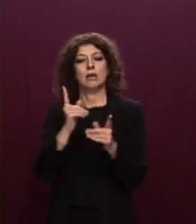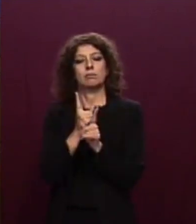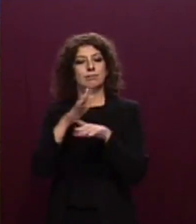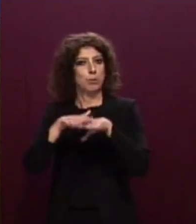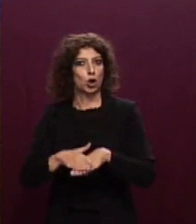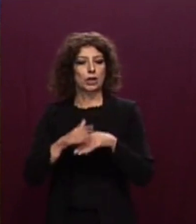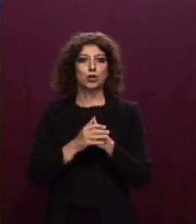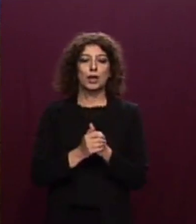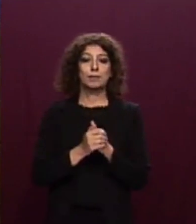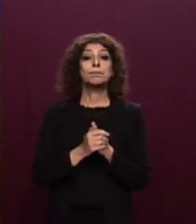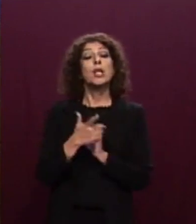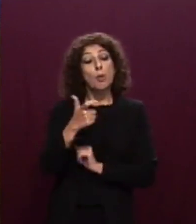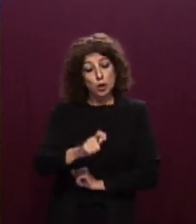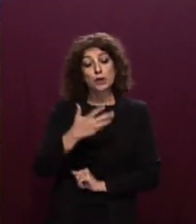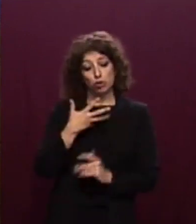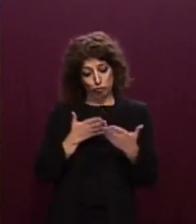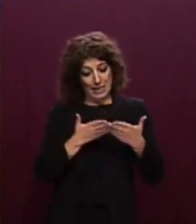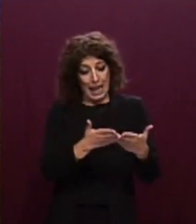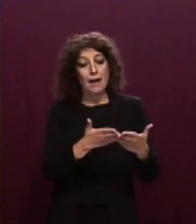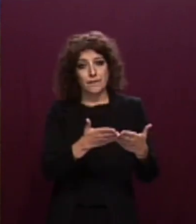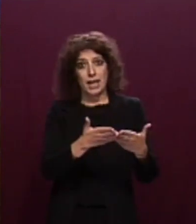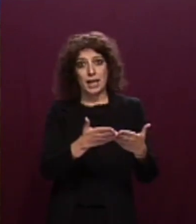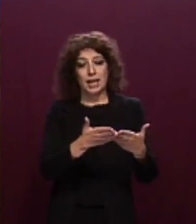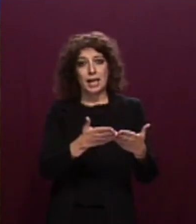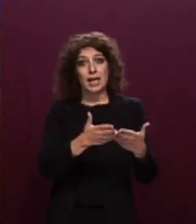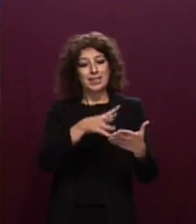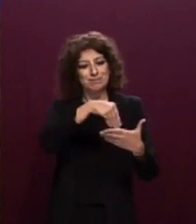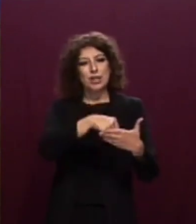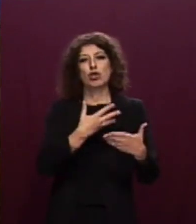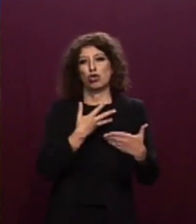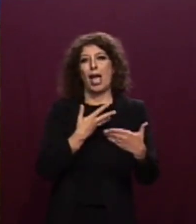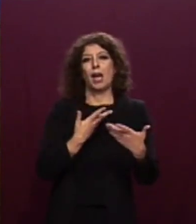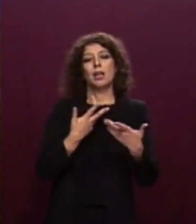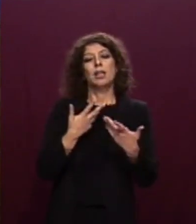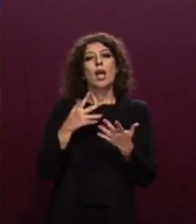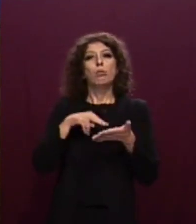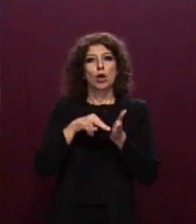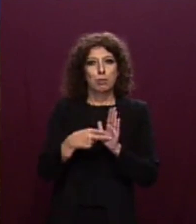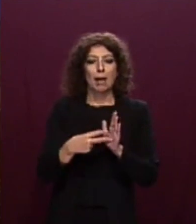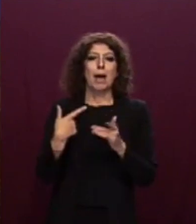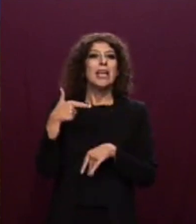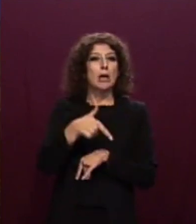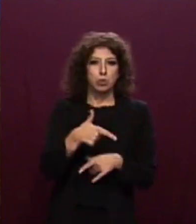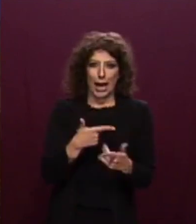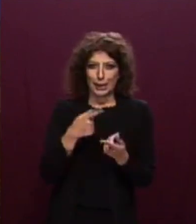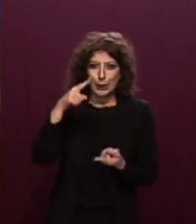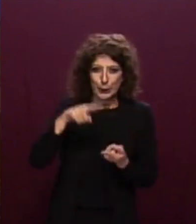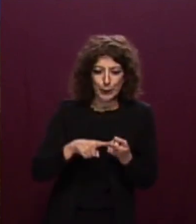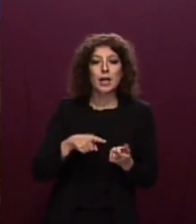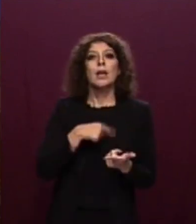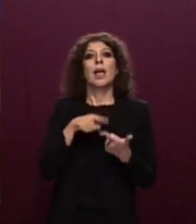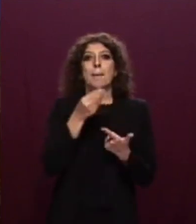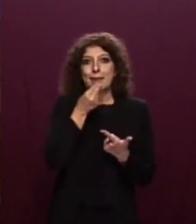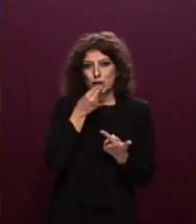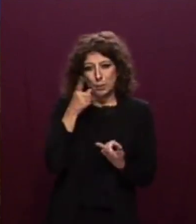condizioni descritte dal comando di bordo, con particolare riferimento alla scarsità di vivere e di carburanti, che avrebbe permesso la navigazione